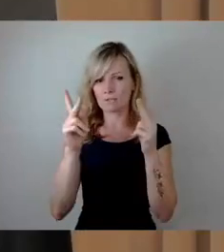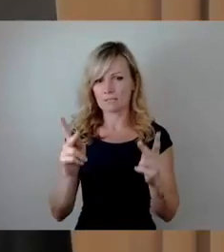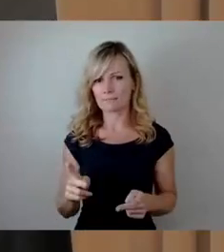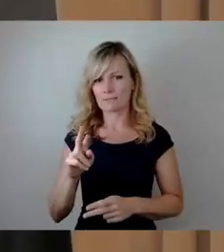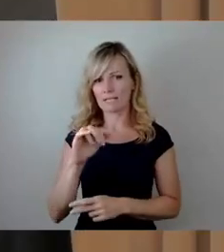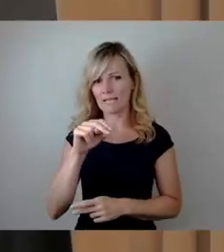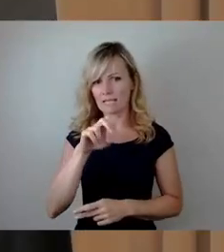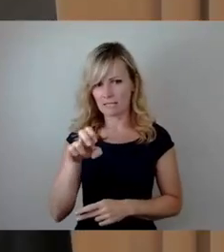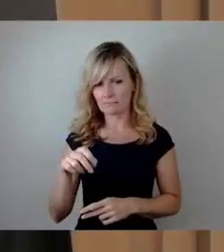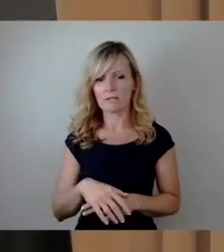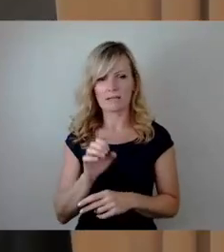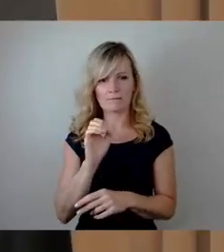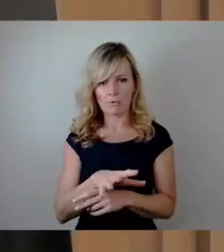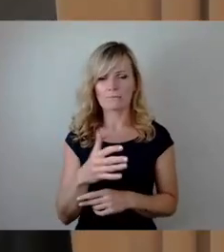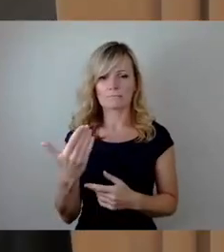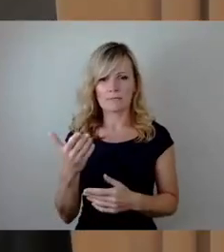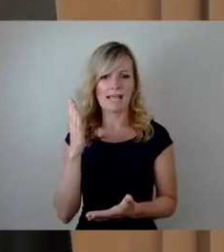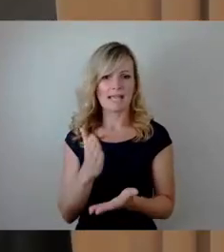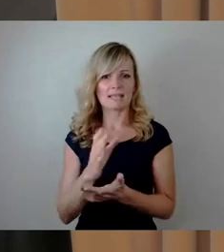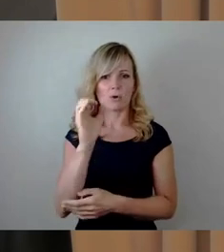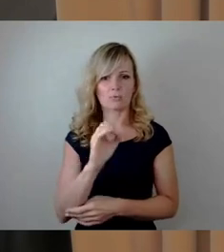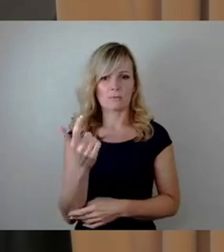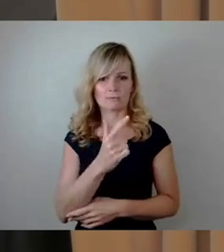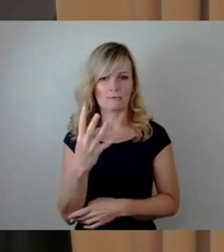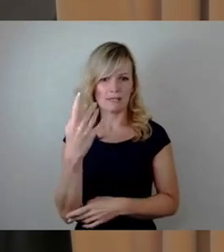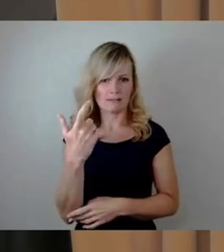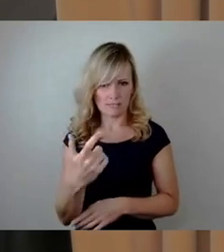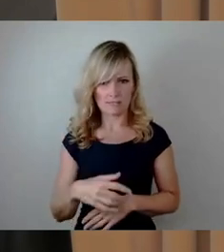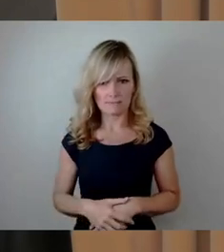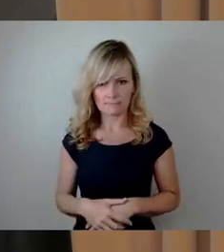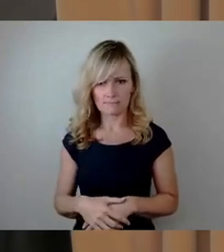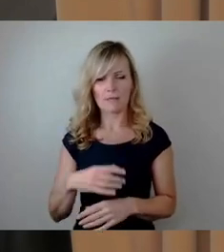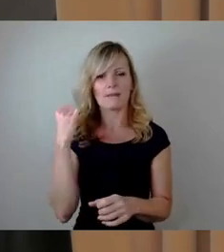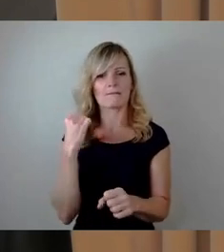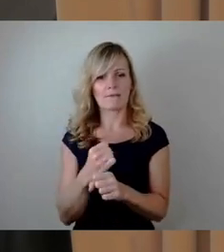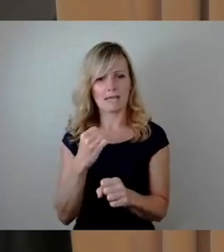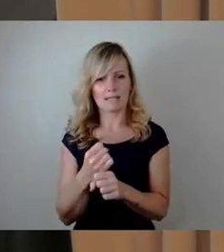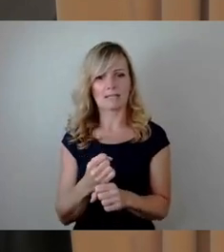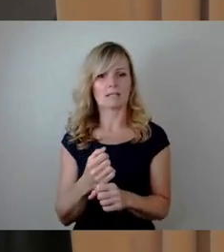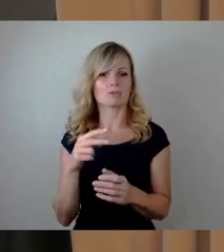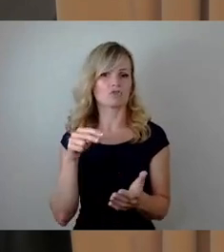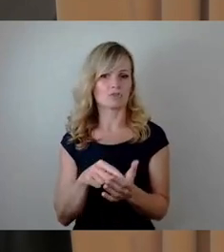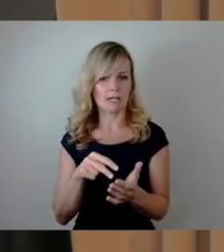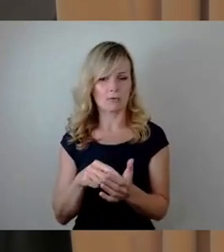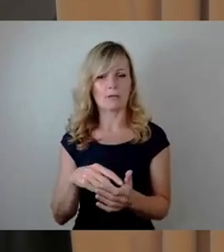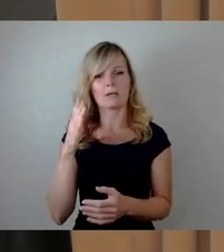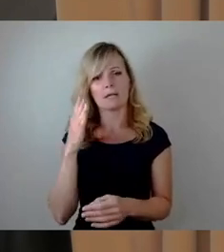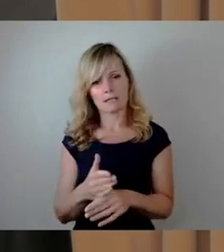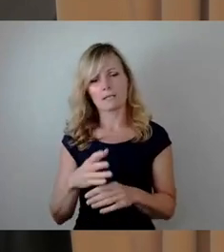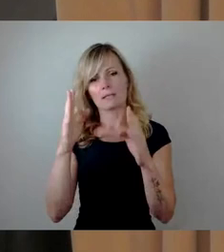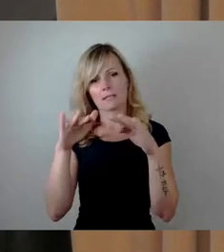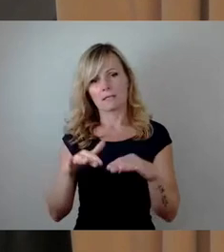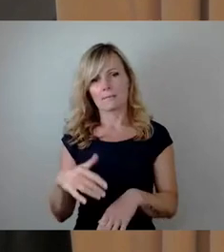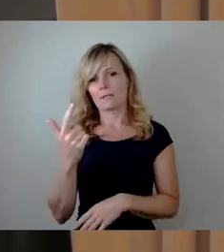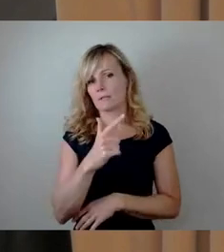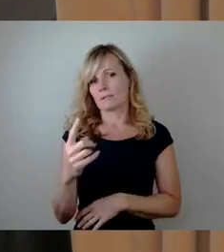Oktober 2024 vorliegen und die Fertigstellung ist dann für Ende Dezember 2024 geplant. Das